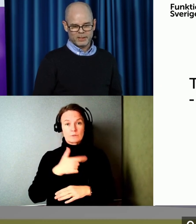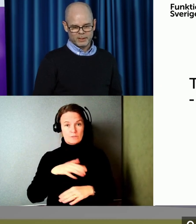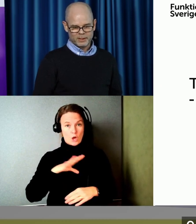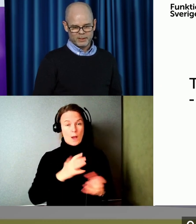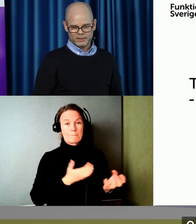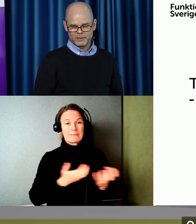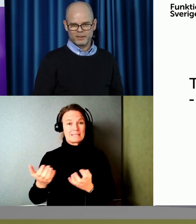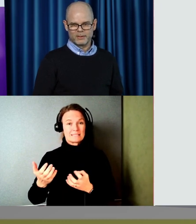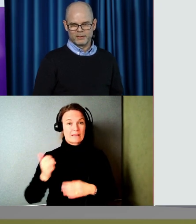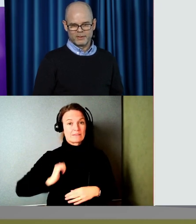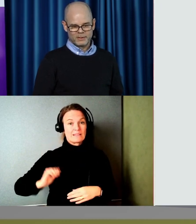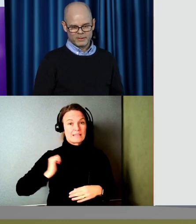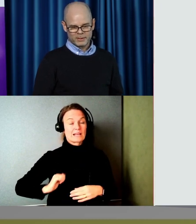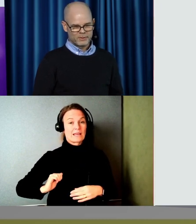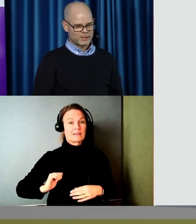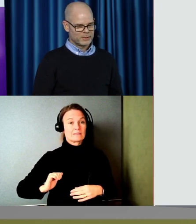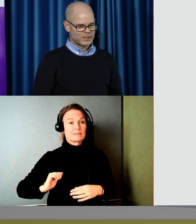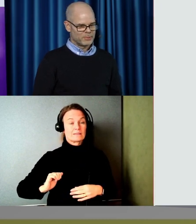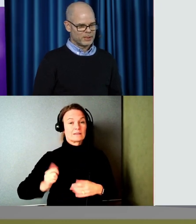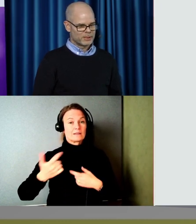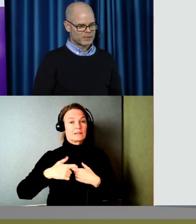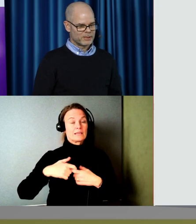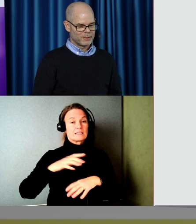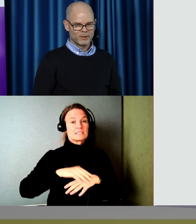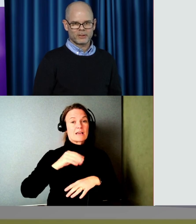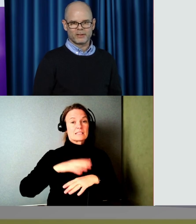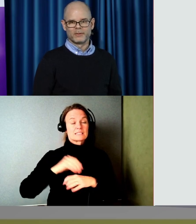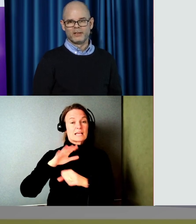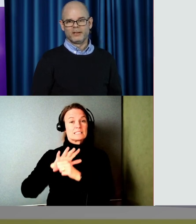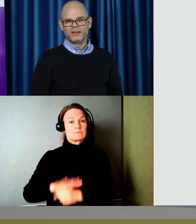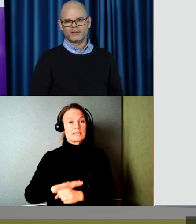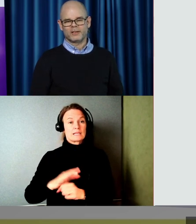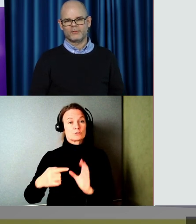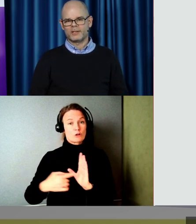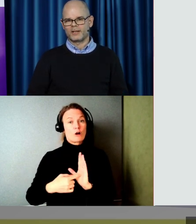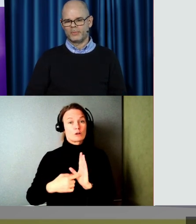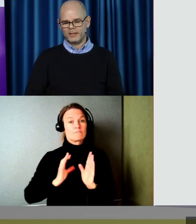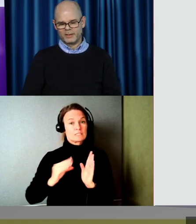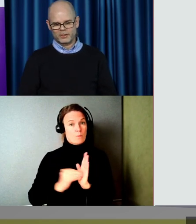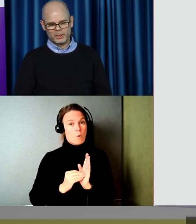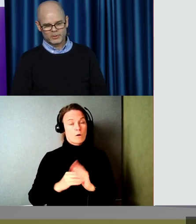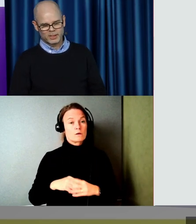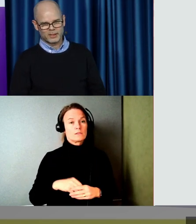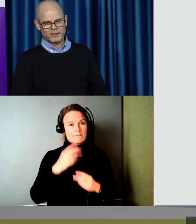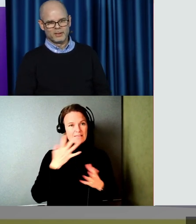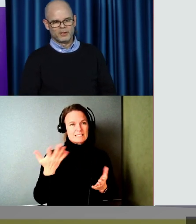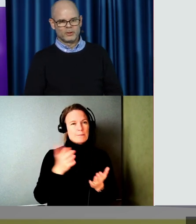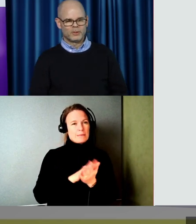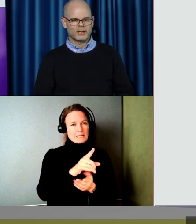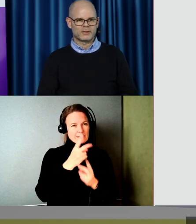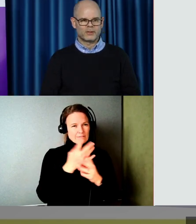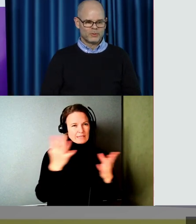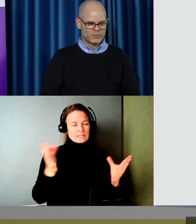bristande tillgänglighet i den svenska diskrimineringslagen. Jag tänkte visa en bild här som illustrerar